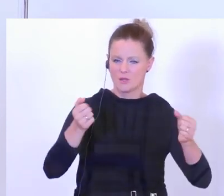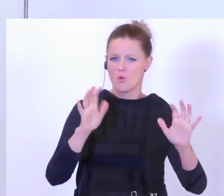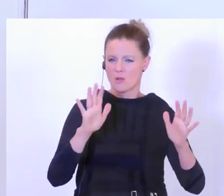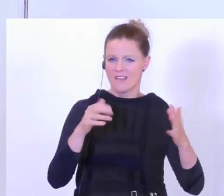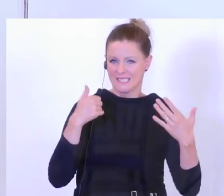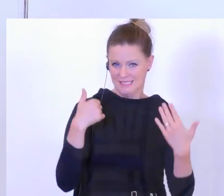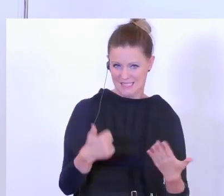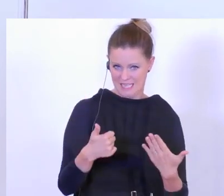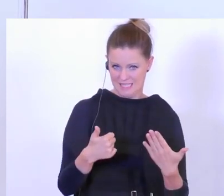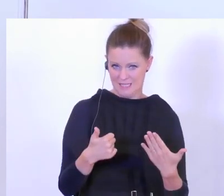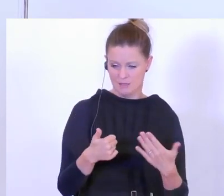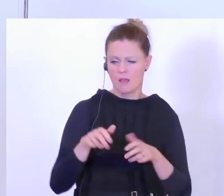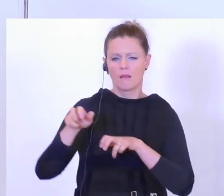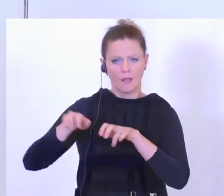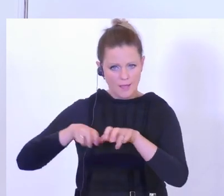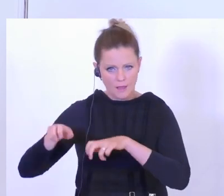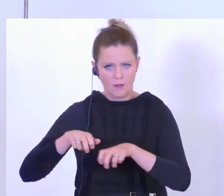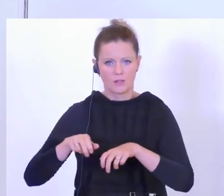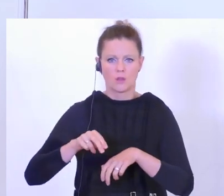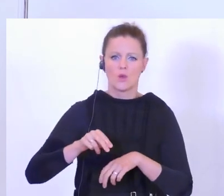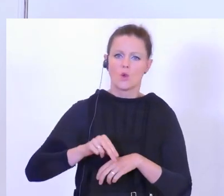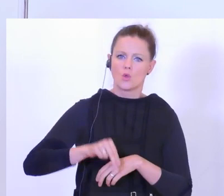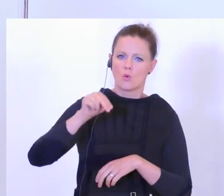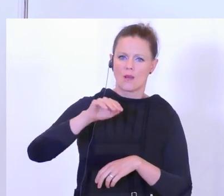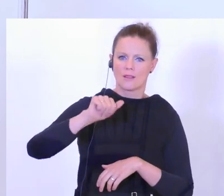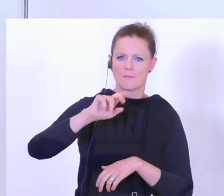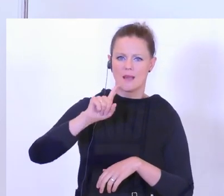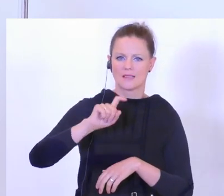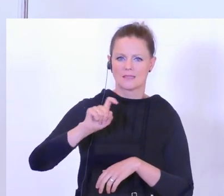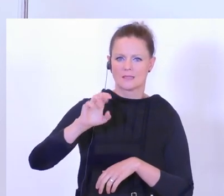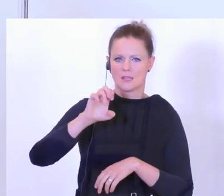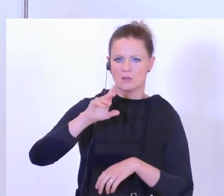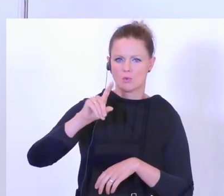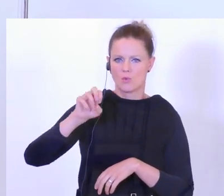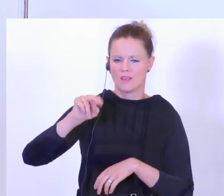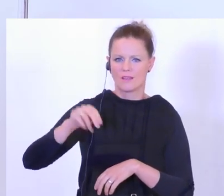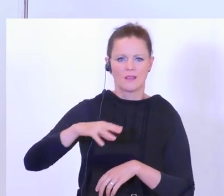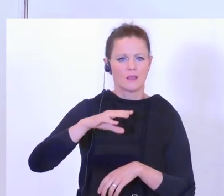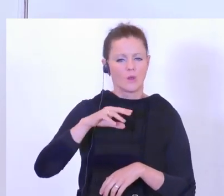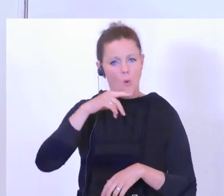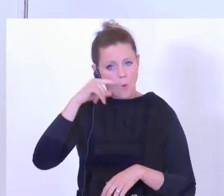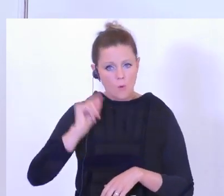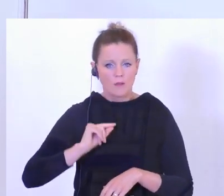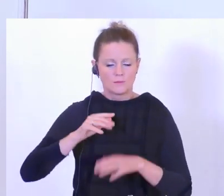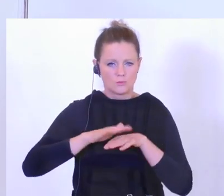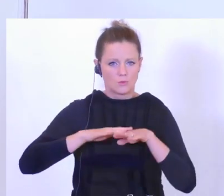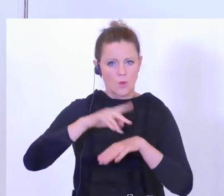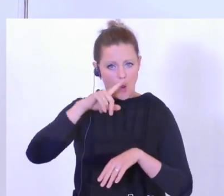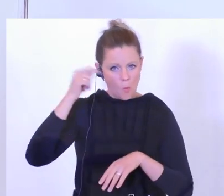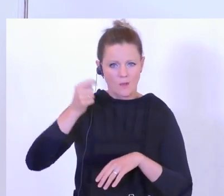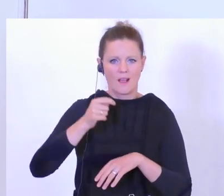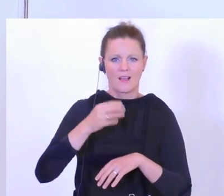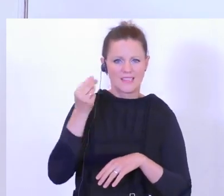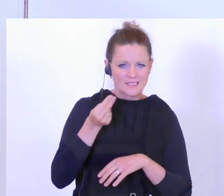in Summe, sei es in Griechenland, sei es in Nordmazedonien, sei es in Kroatien, sei es in Ungarn, sei es in Serbien, wo genau beobachtet